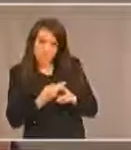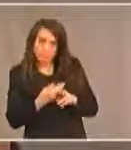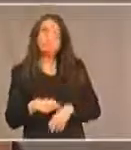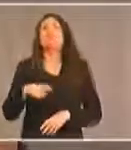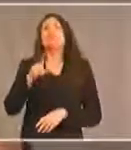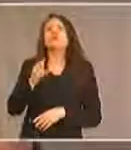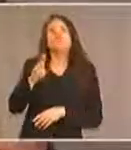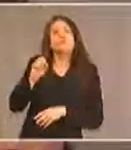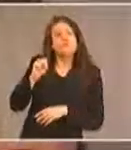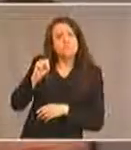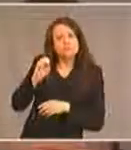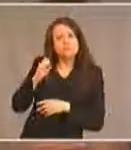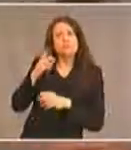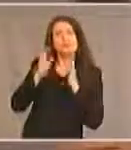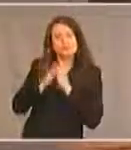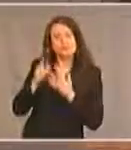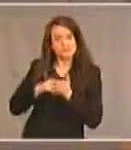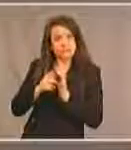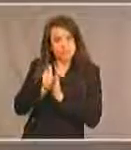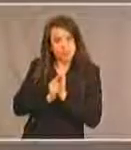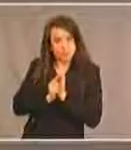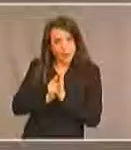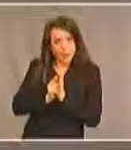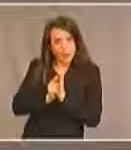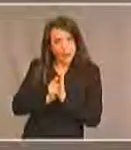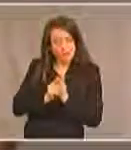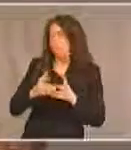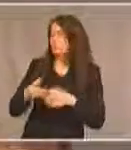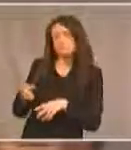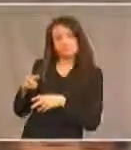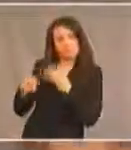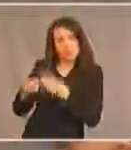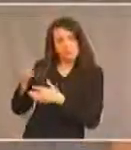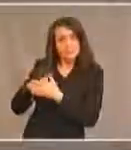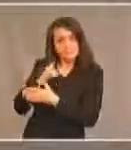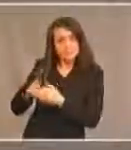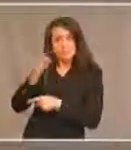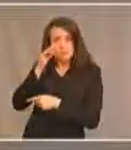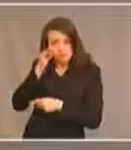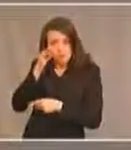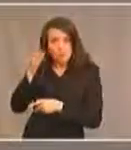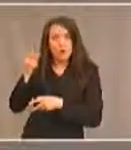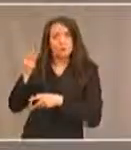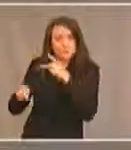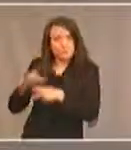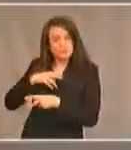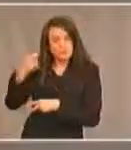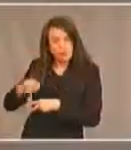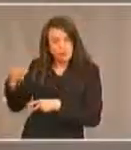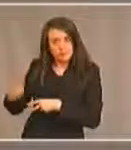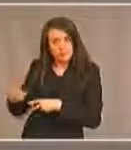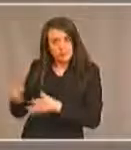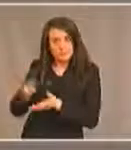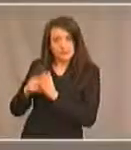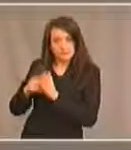abordera les problèmes de discrimination qui touchent les personnes autochtones et les personnes ayant un handicap parce que en tant qu'autochtones